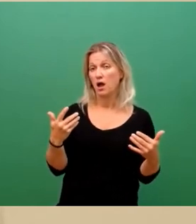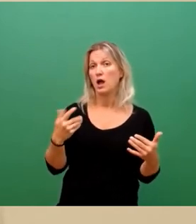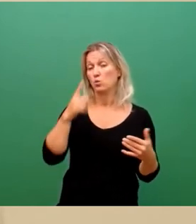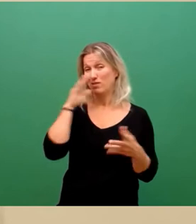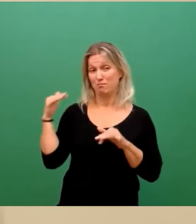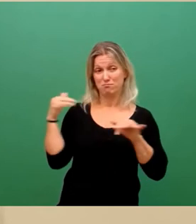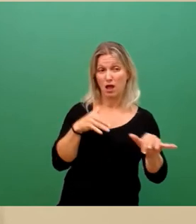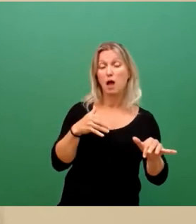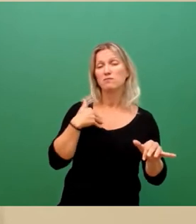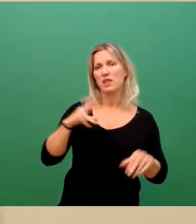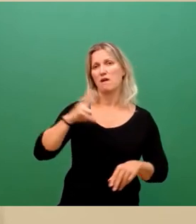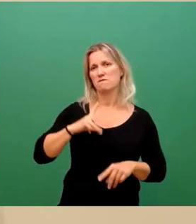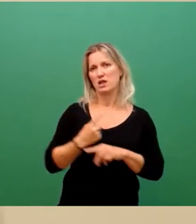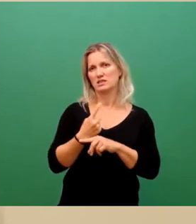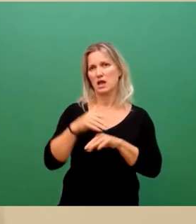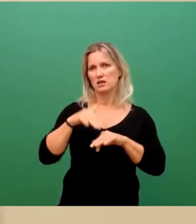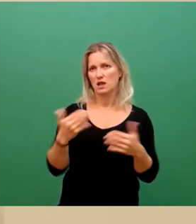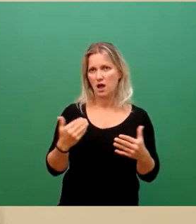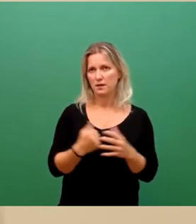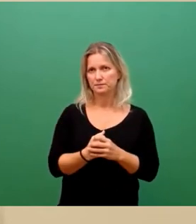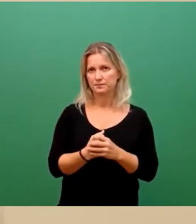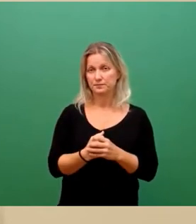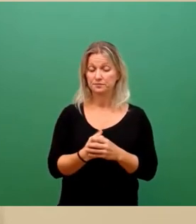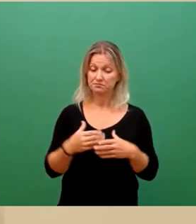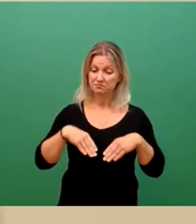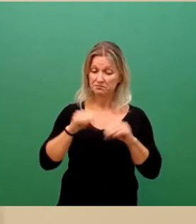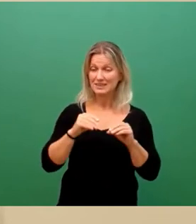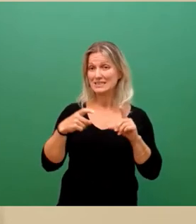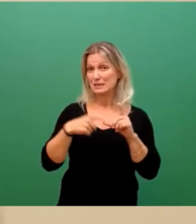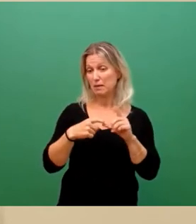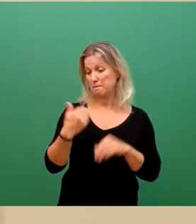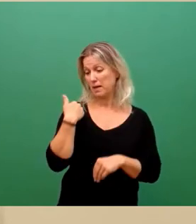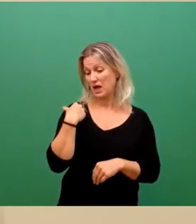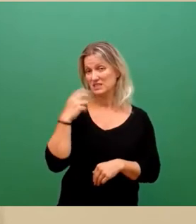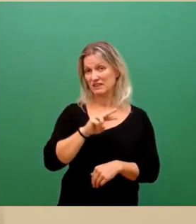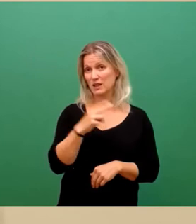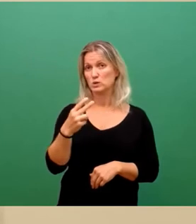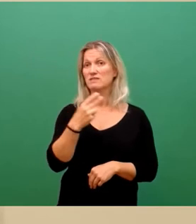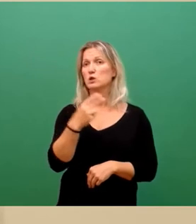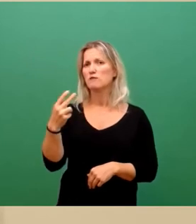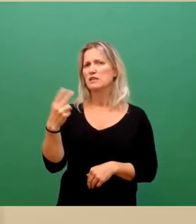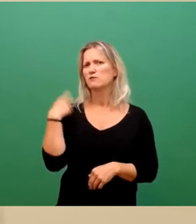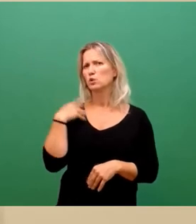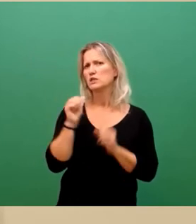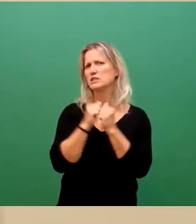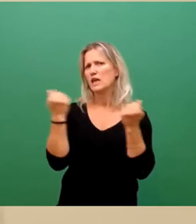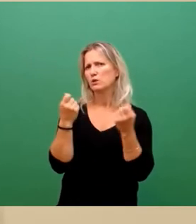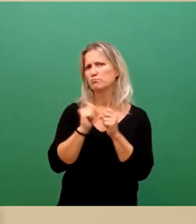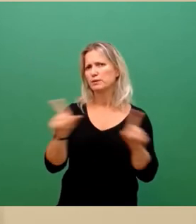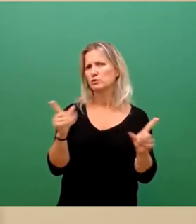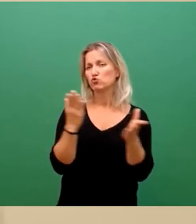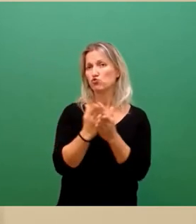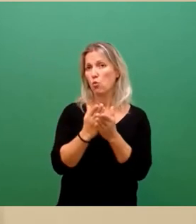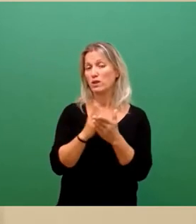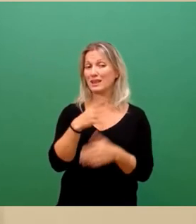zu rechnen. Seit Anfang September 2022, es war ja auch in der Presse schon veröffentlicht, verfügt das Bürgeramt